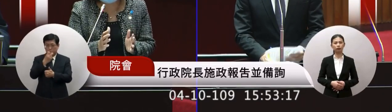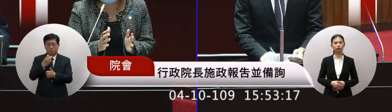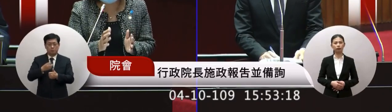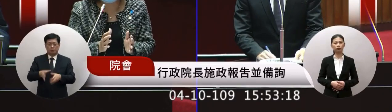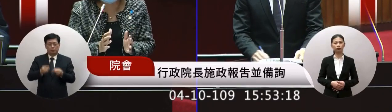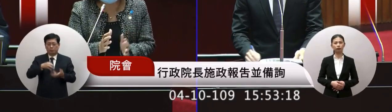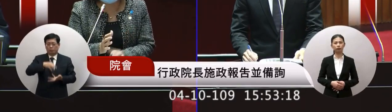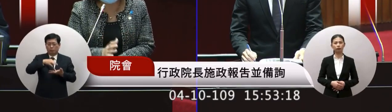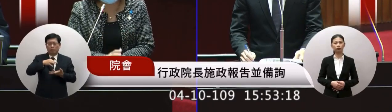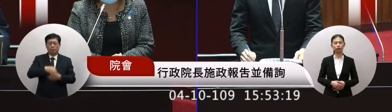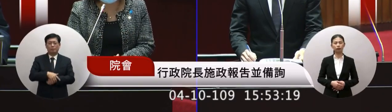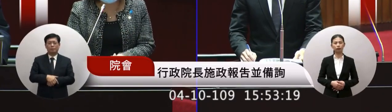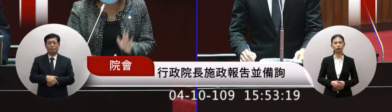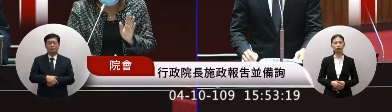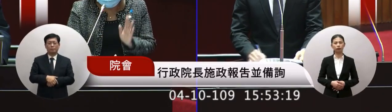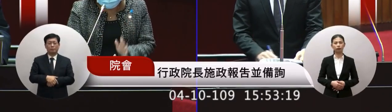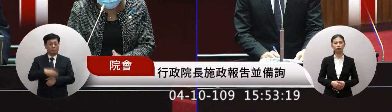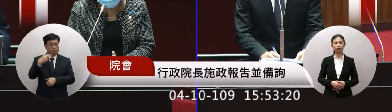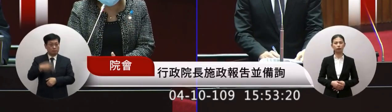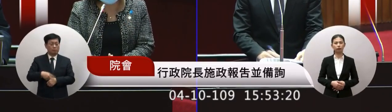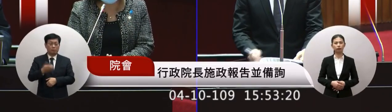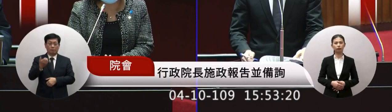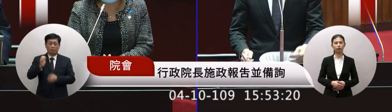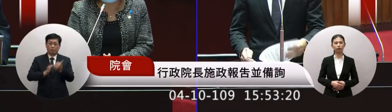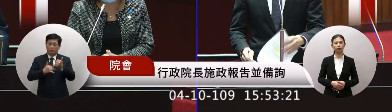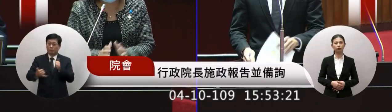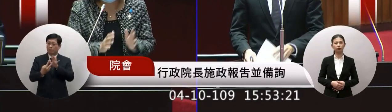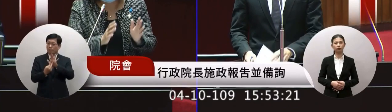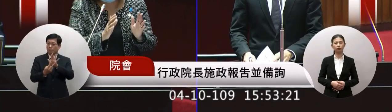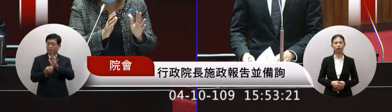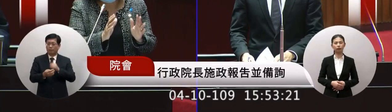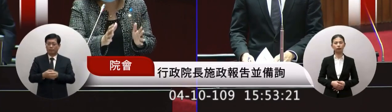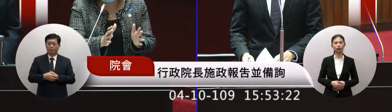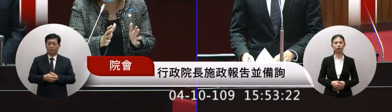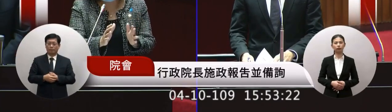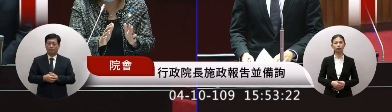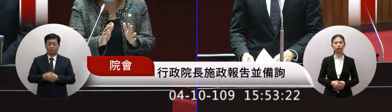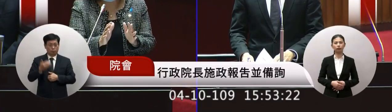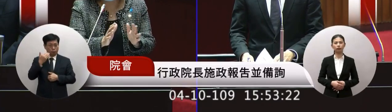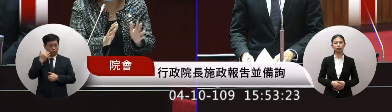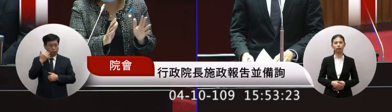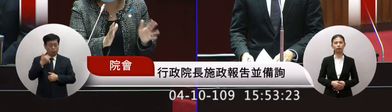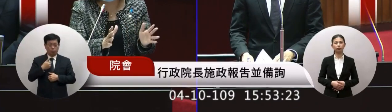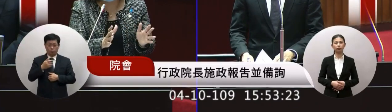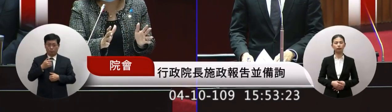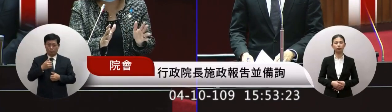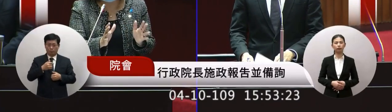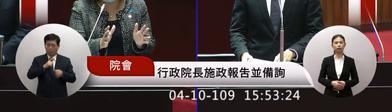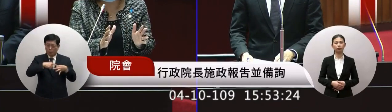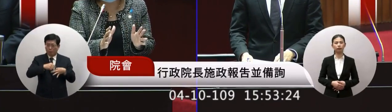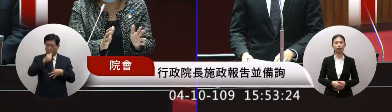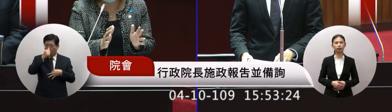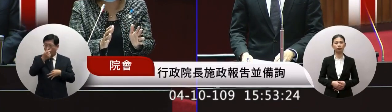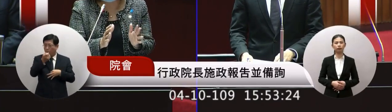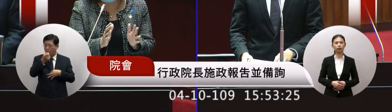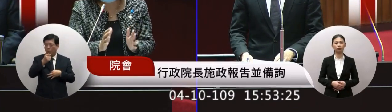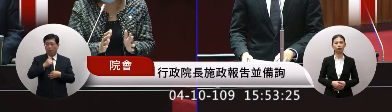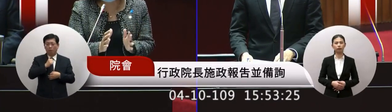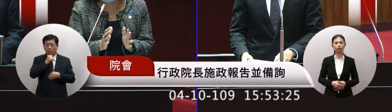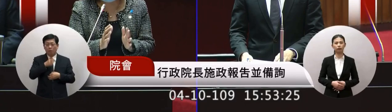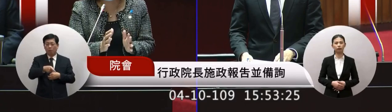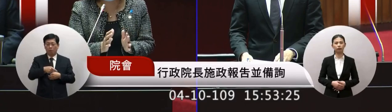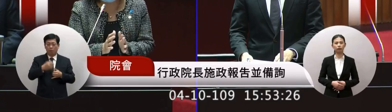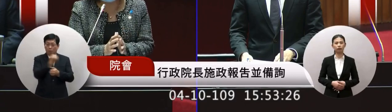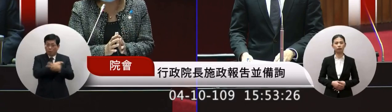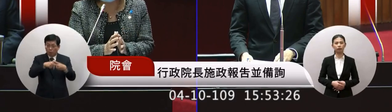擔憂慮當然剛剛委員所說的現在對這個收入比較低的勞工我相信我們的